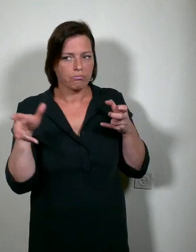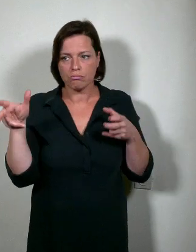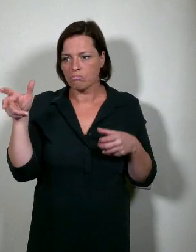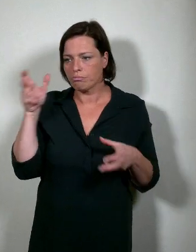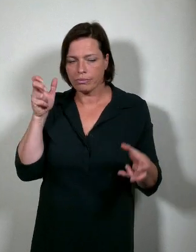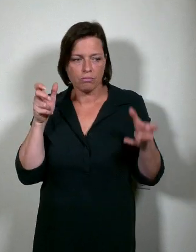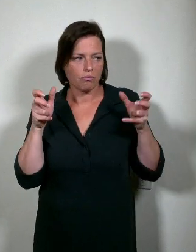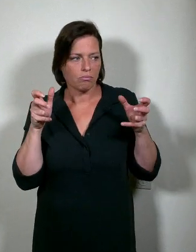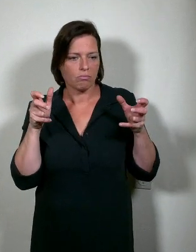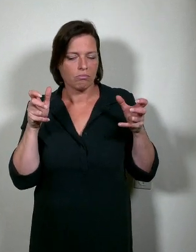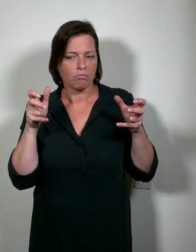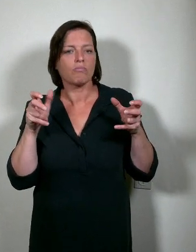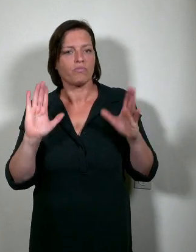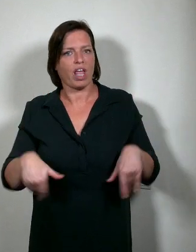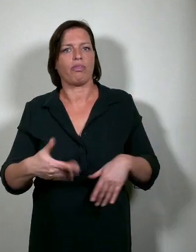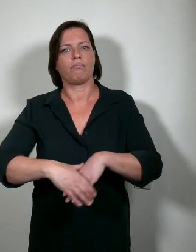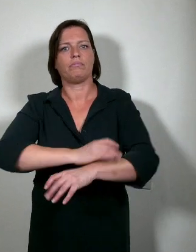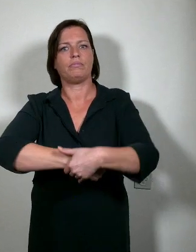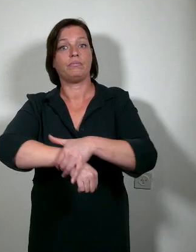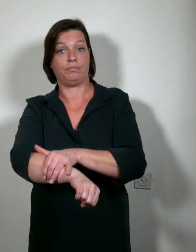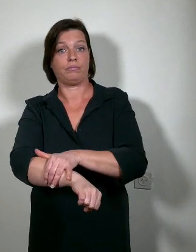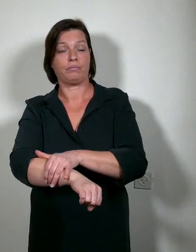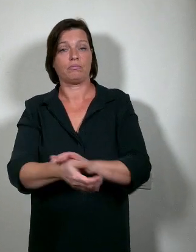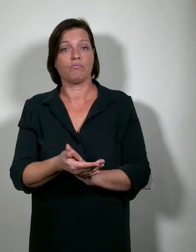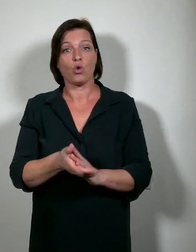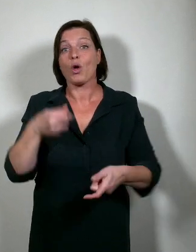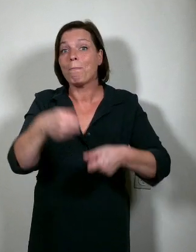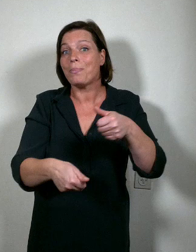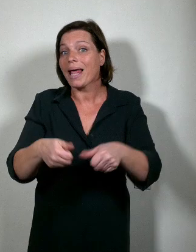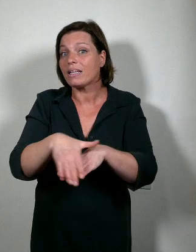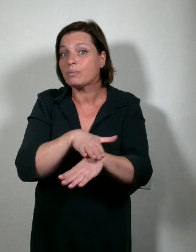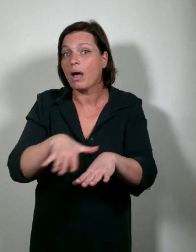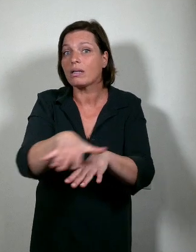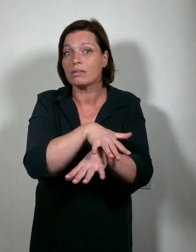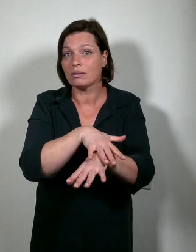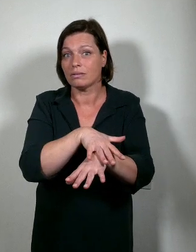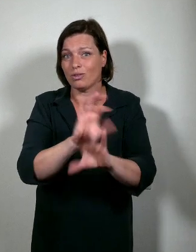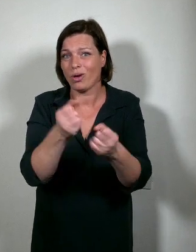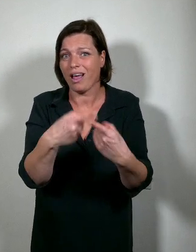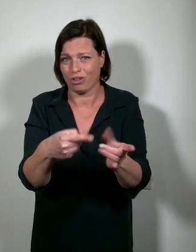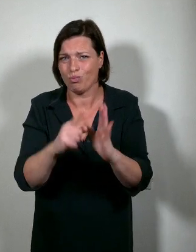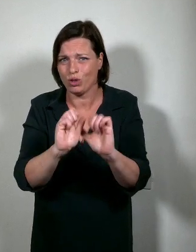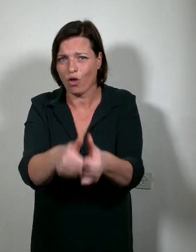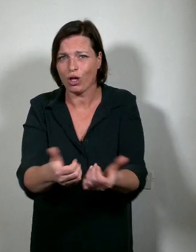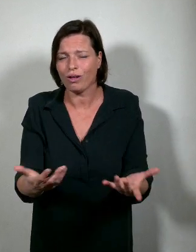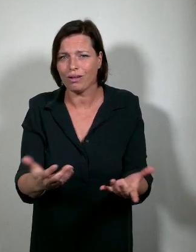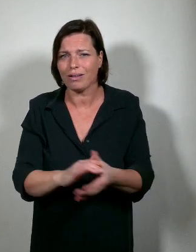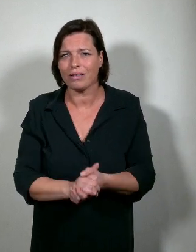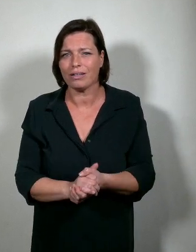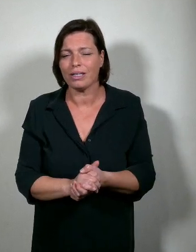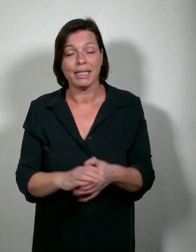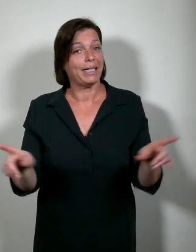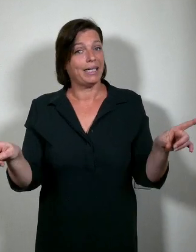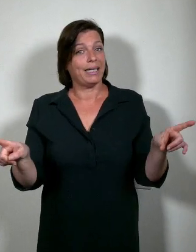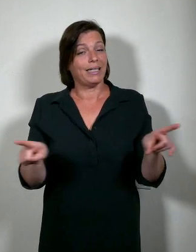wat we hadden gehoord. En de beleggingsmarkt, wel de beleggingsmarkt, komt niet anders dan te volgen. In